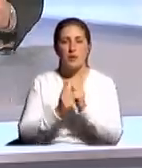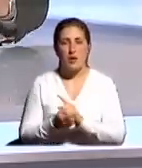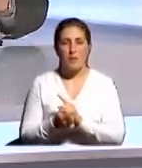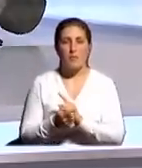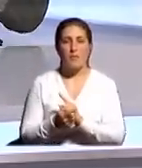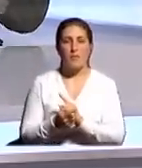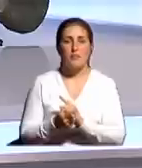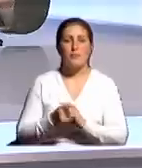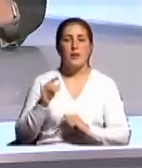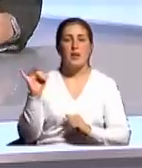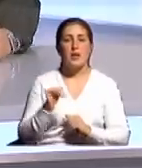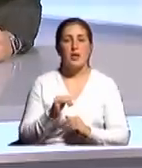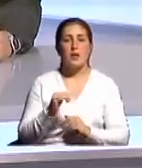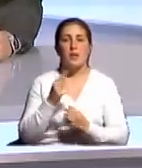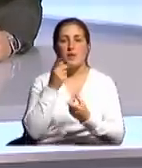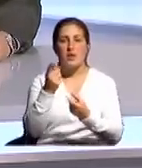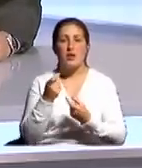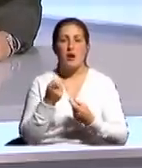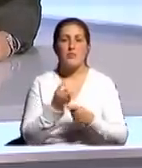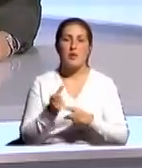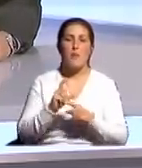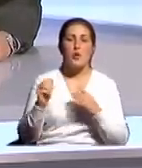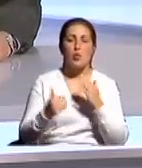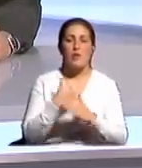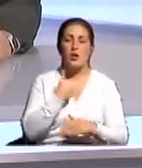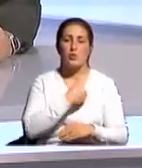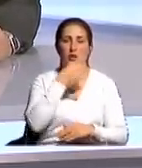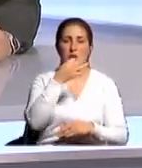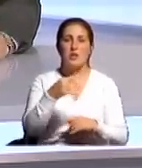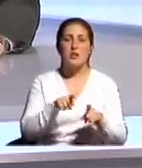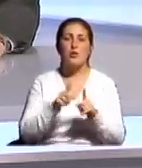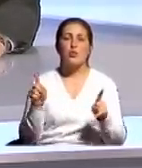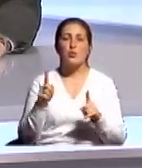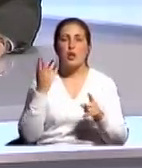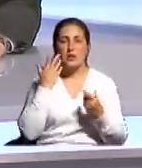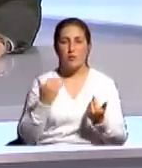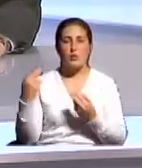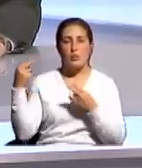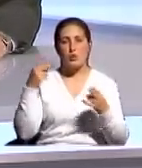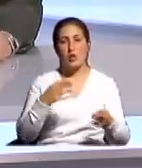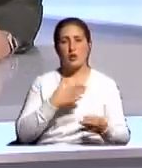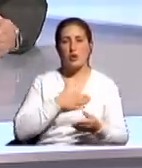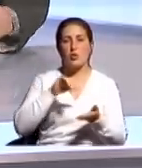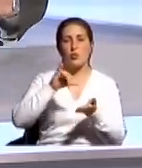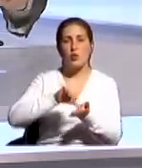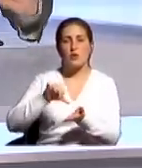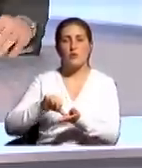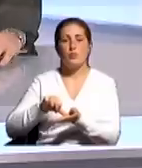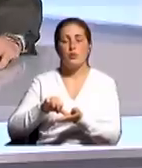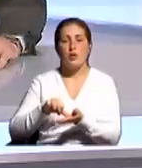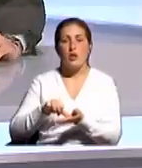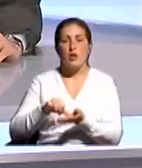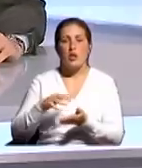и привлекаем самое новое. Я скажу даже так, что сегодня, когда наши приезжают и участвуют, наши имею в виду